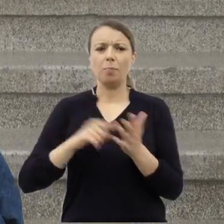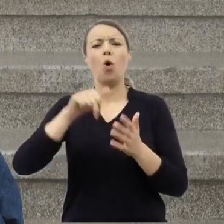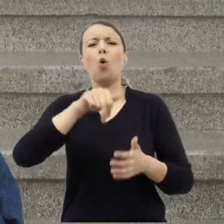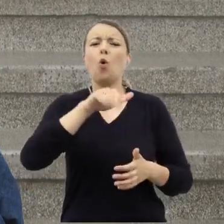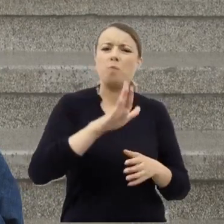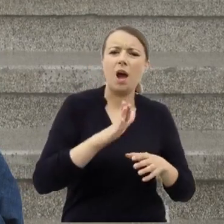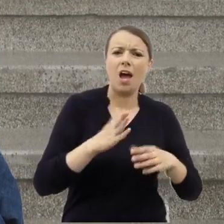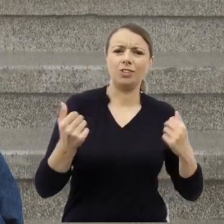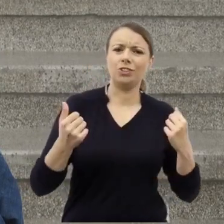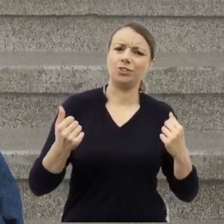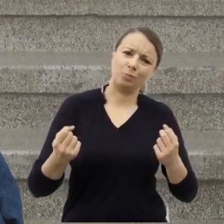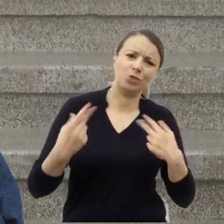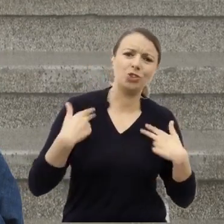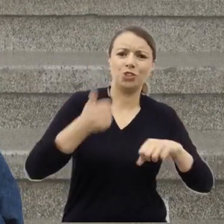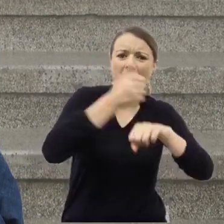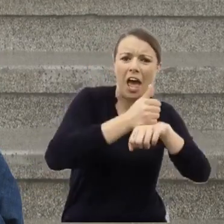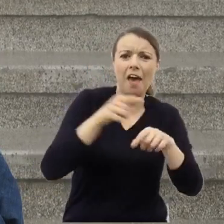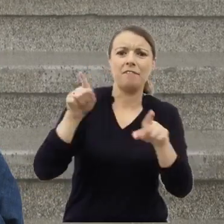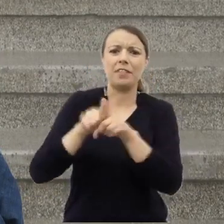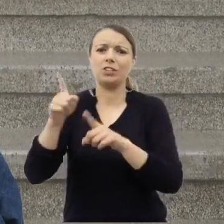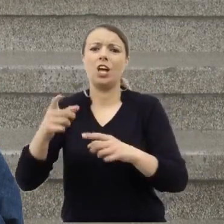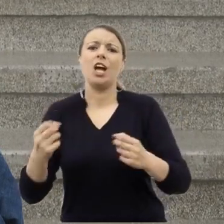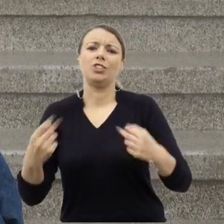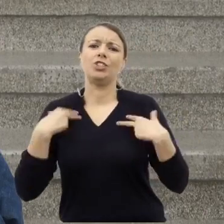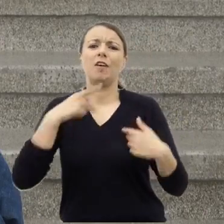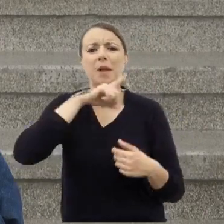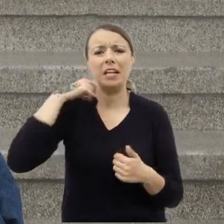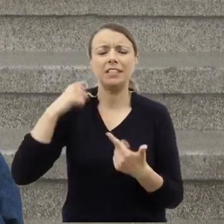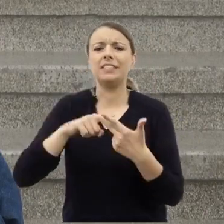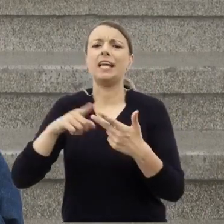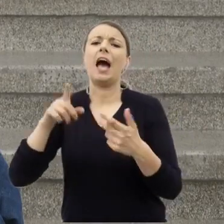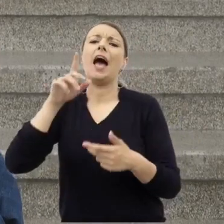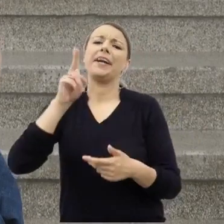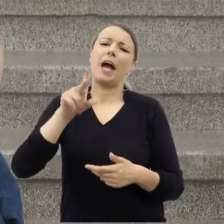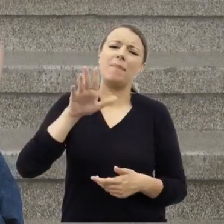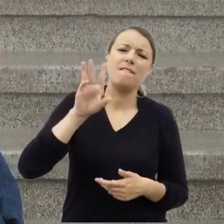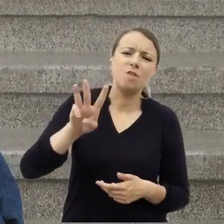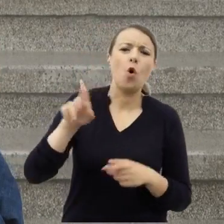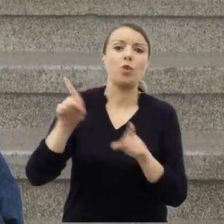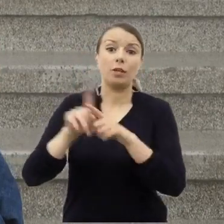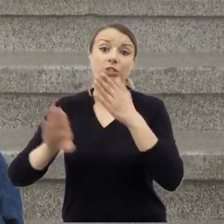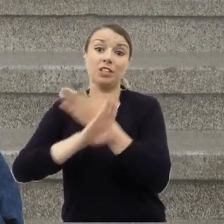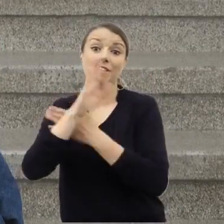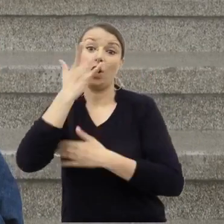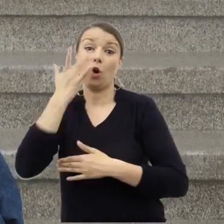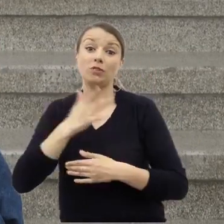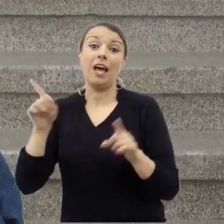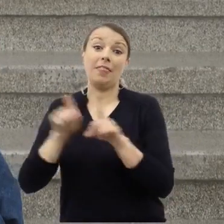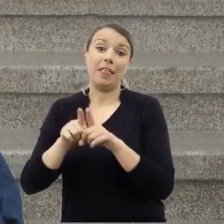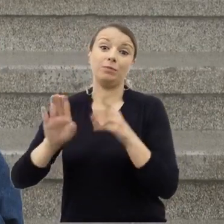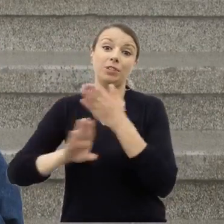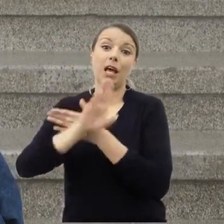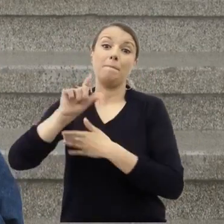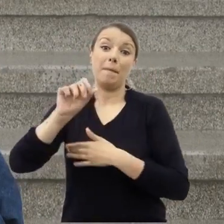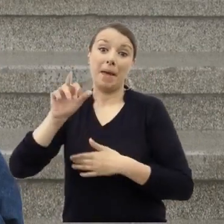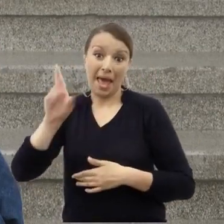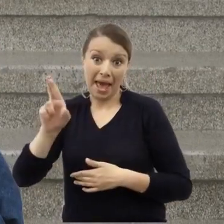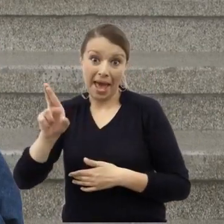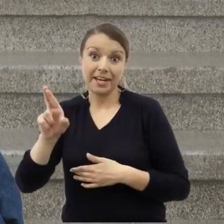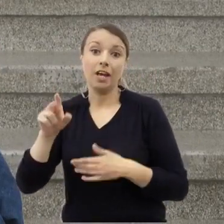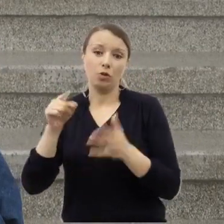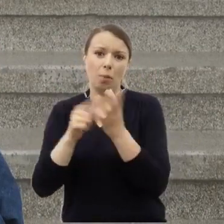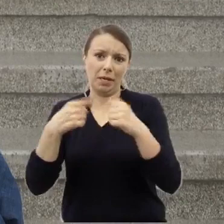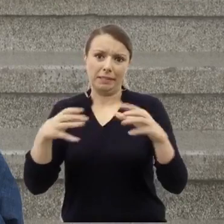szefa milicji, szefa KBW, przedstawiciela Rosjan i PPR-u. Sobczyński